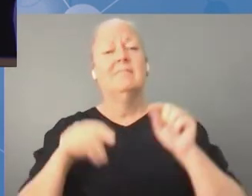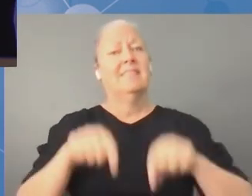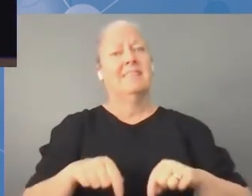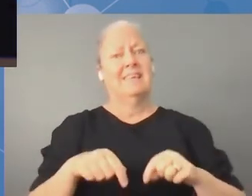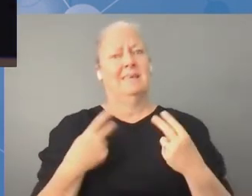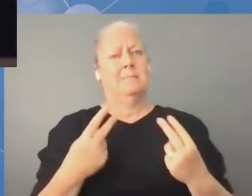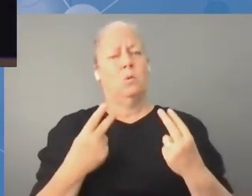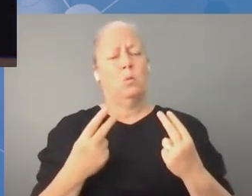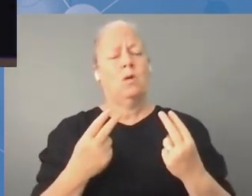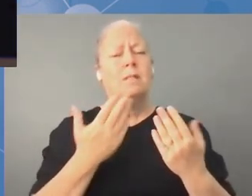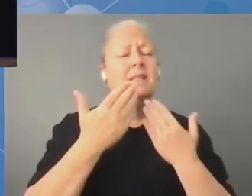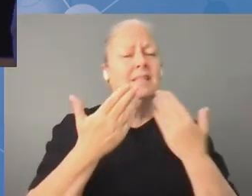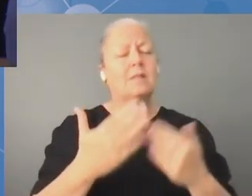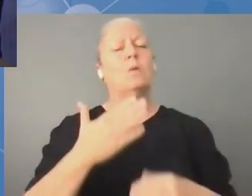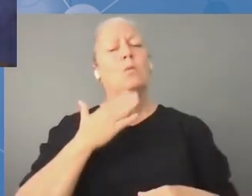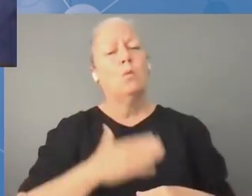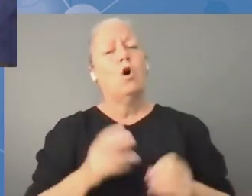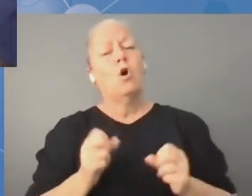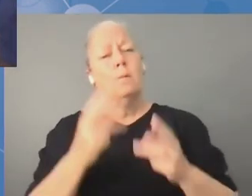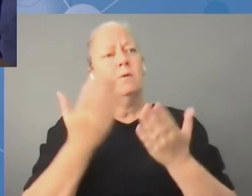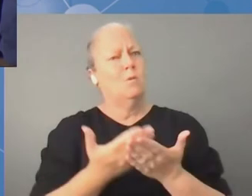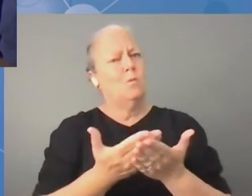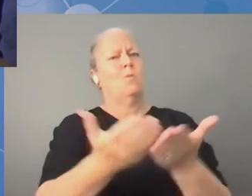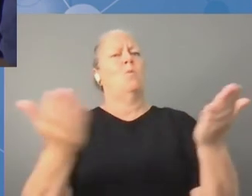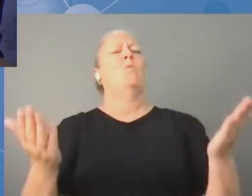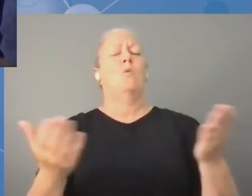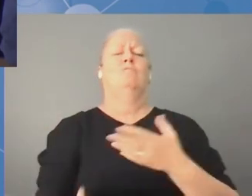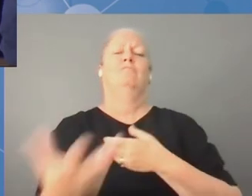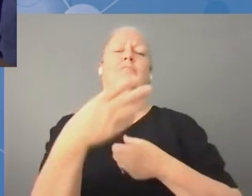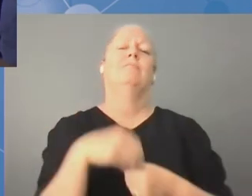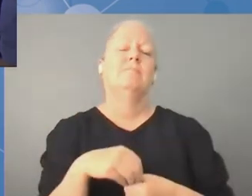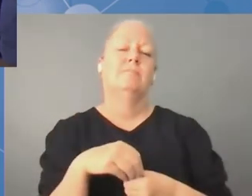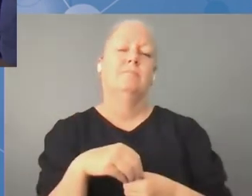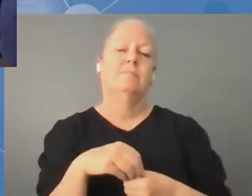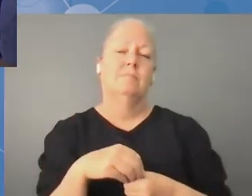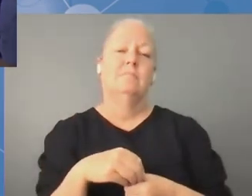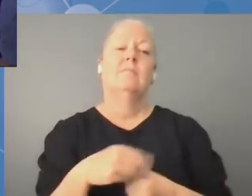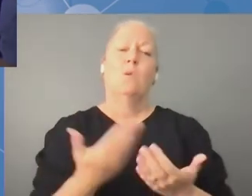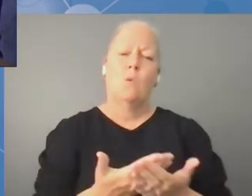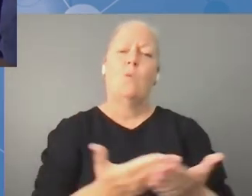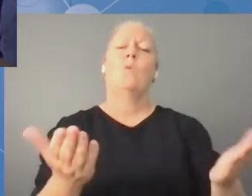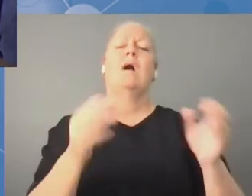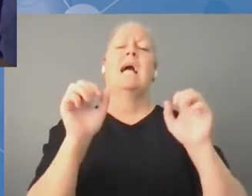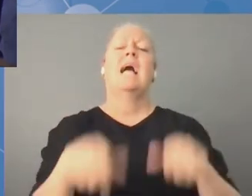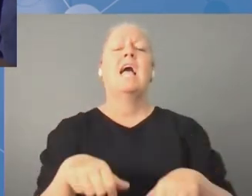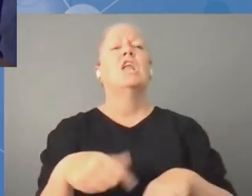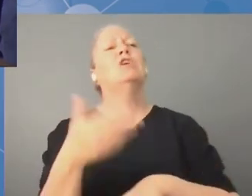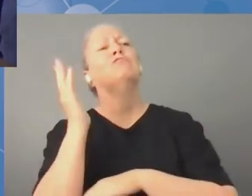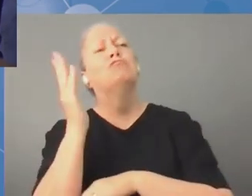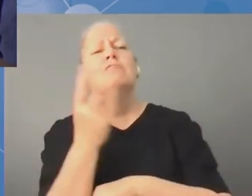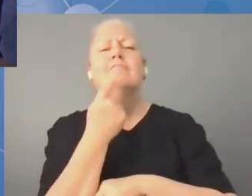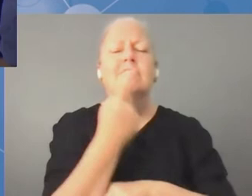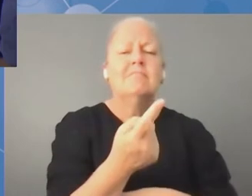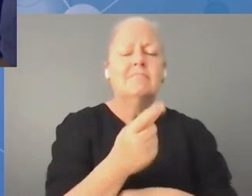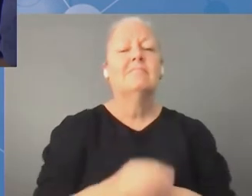angażowaniu. My nie chcemy, żeby internet był luksusem. Każdy obywatel na świecie